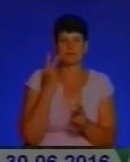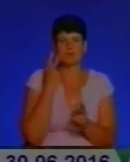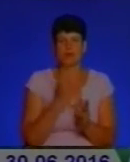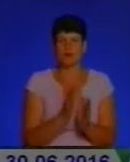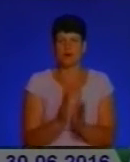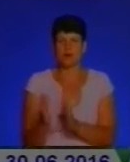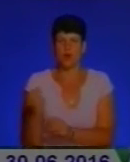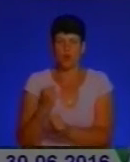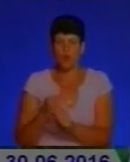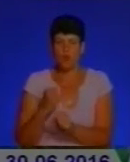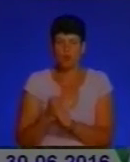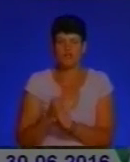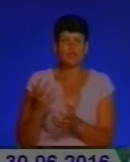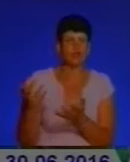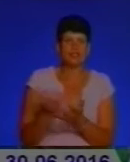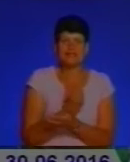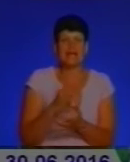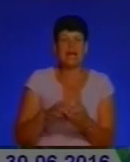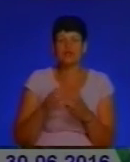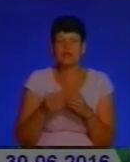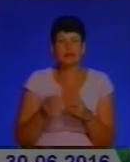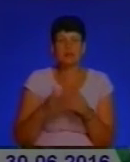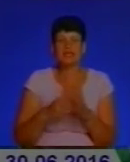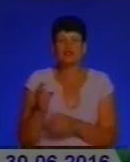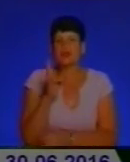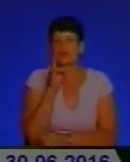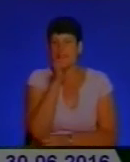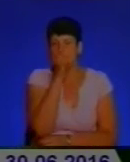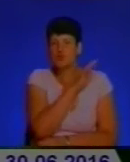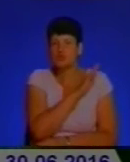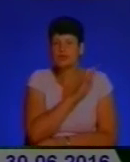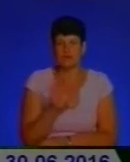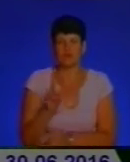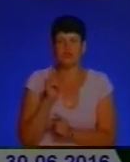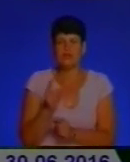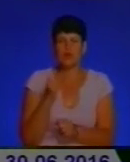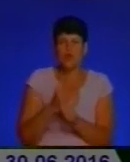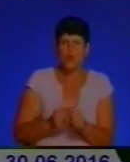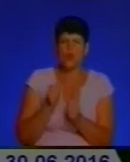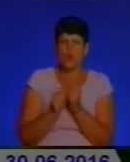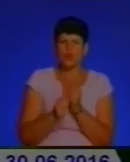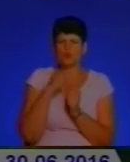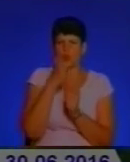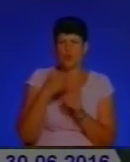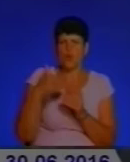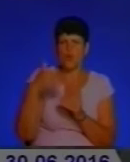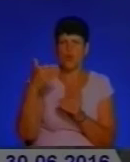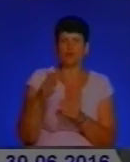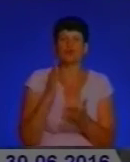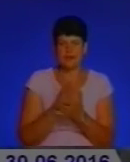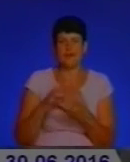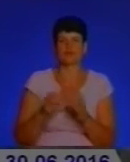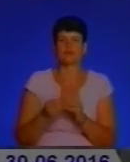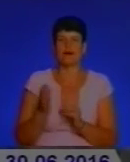системної підготовки досягти якихось результатів практично неможливо. Тільки якщо з року в рік йде робота, планомірно тоді є результат.